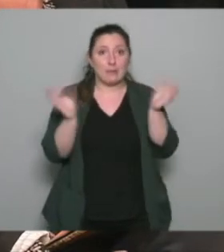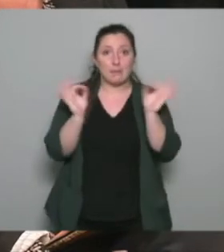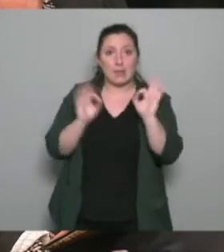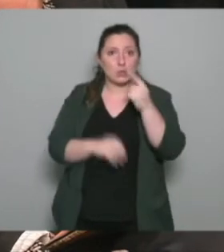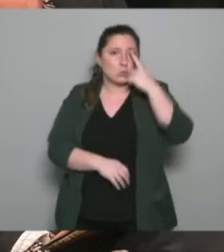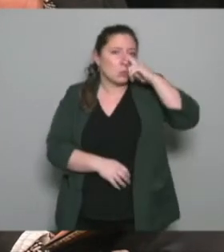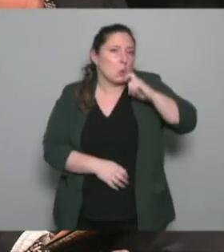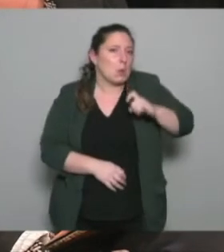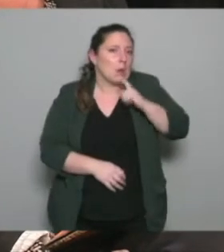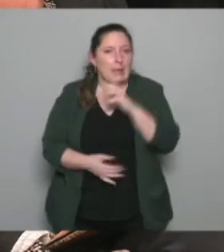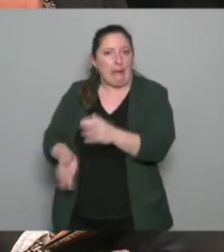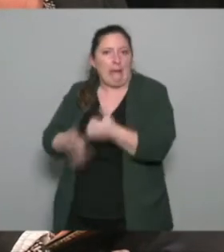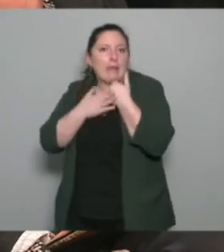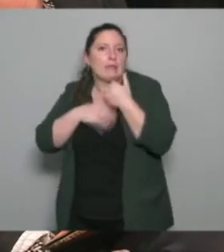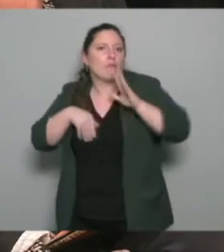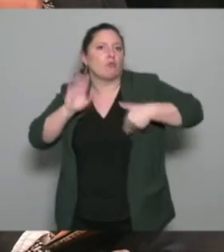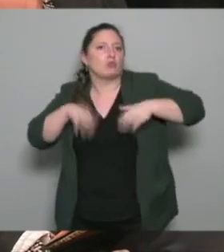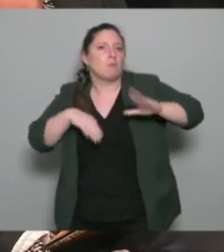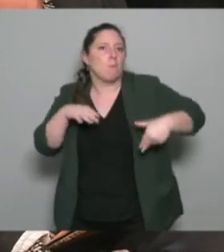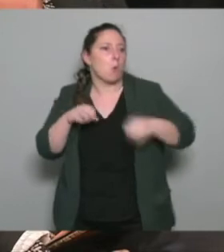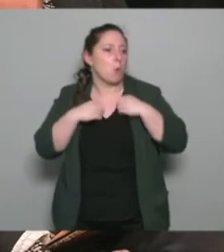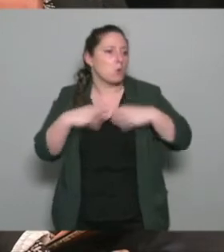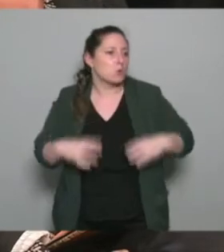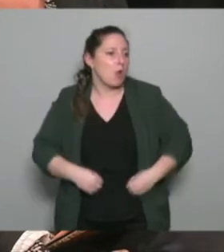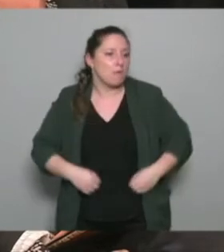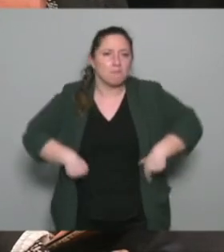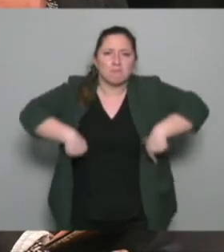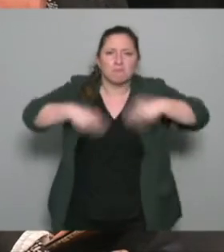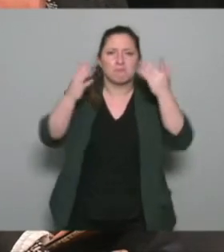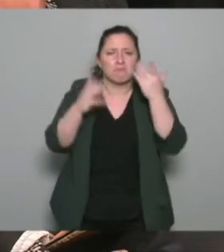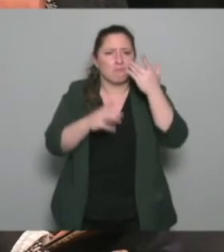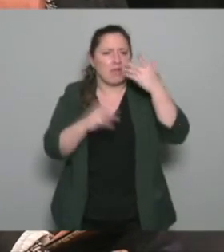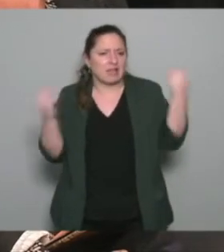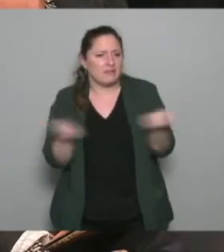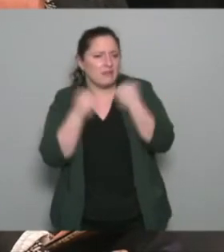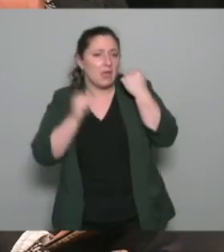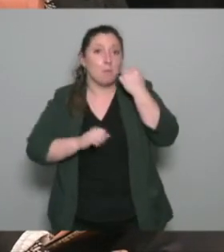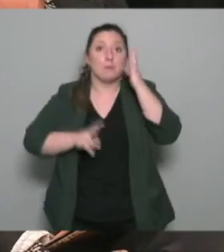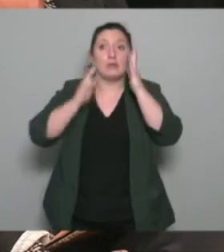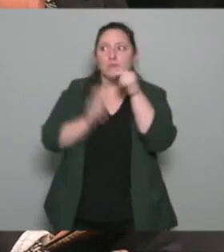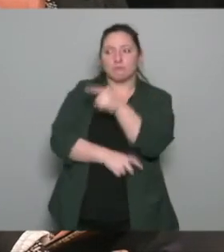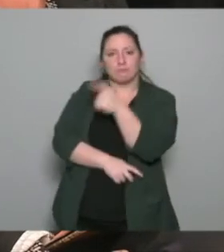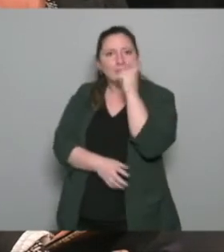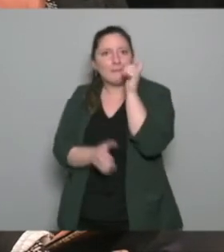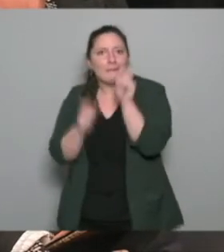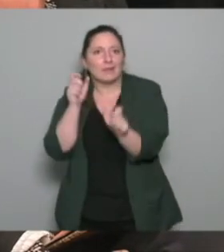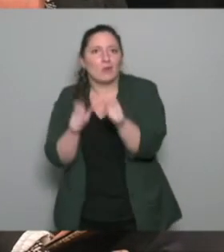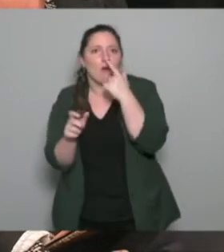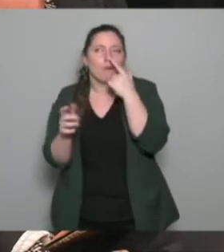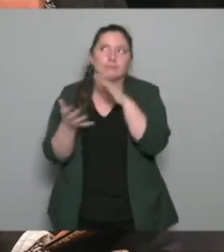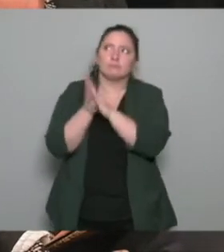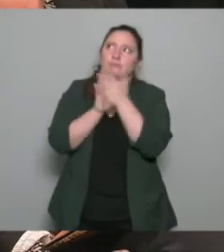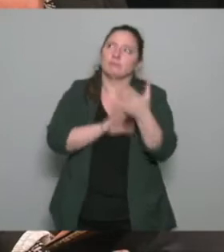fonctionnement du club quelle que soit son activité et après on peut susciter des vocations certains peuvent avoir envie de s'investir